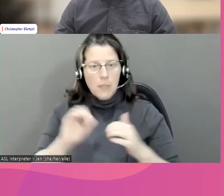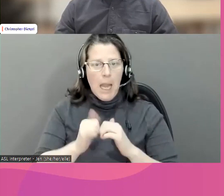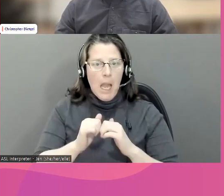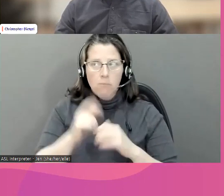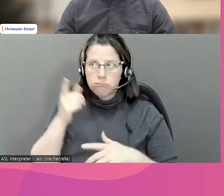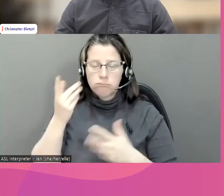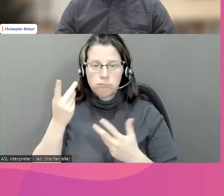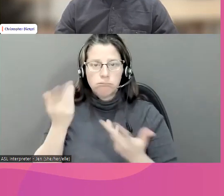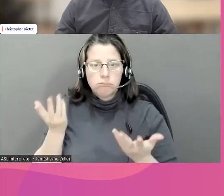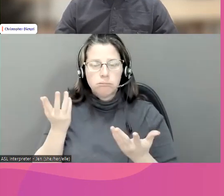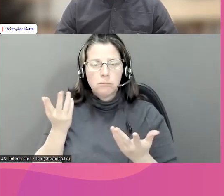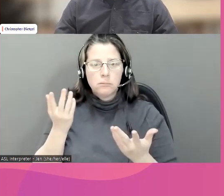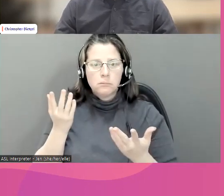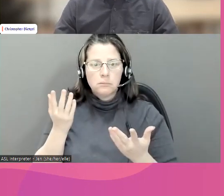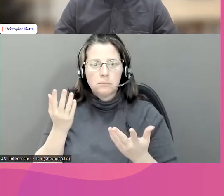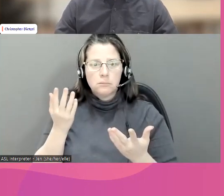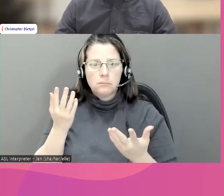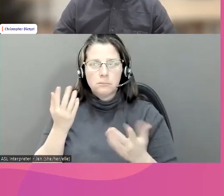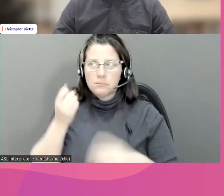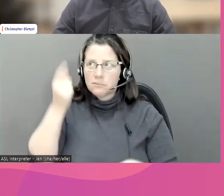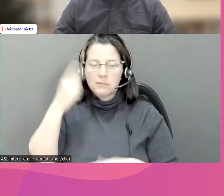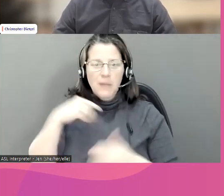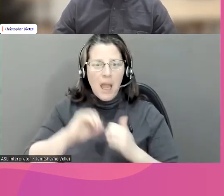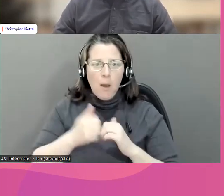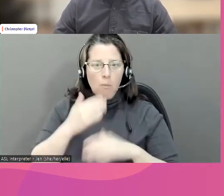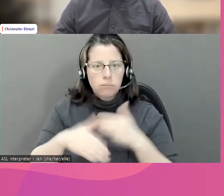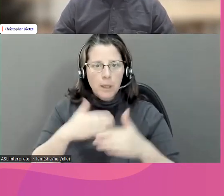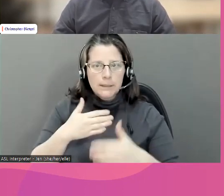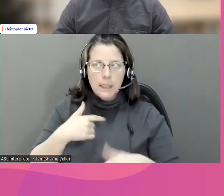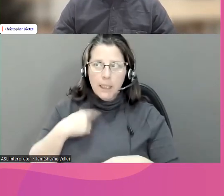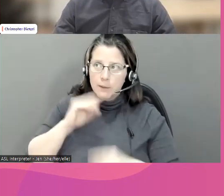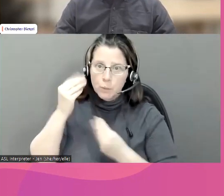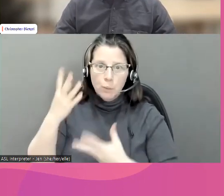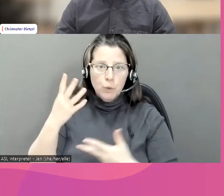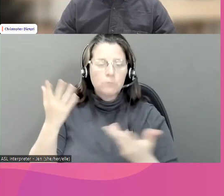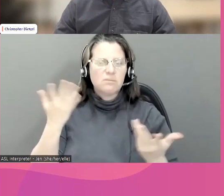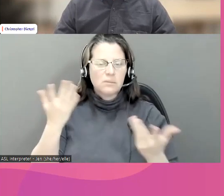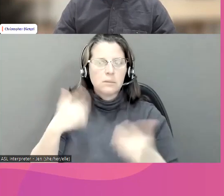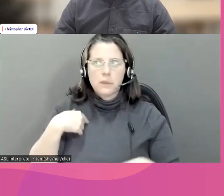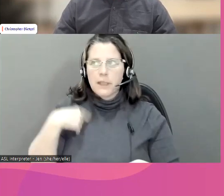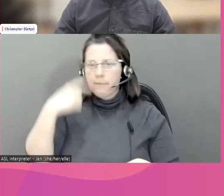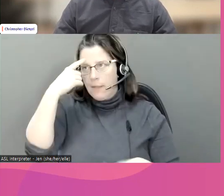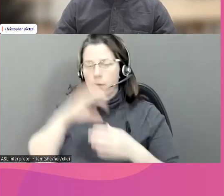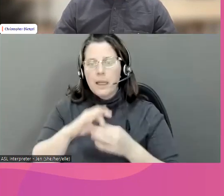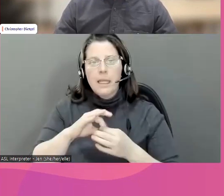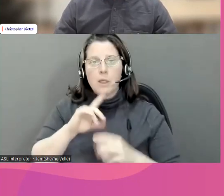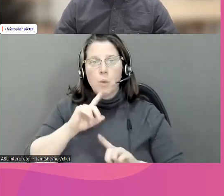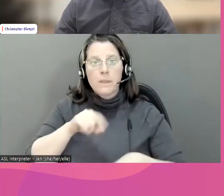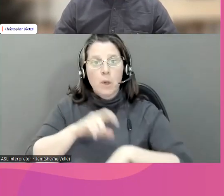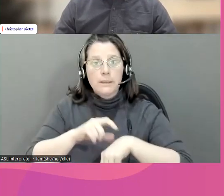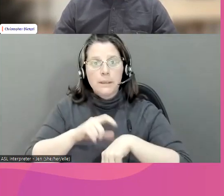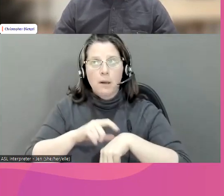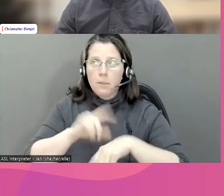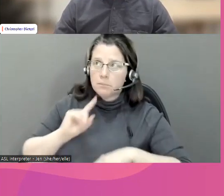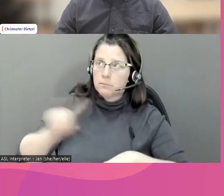vont réagir de façon appropriée? Est-ce qu'ils vont prendre au sérieux votre signalement? Donc, faut